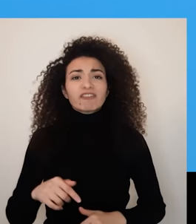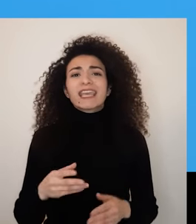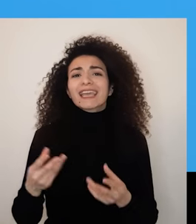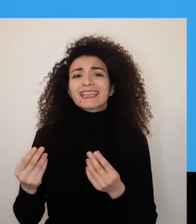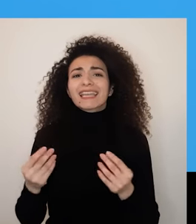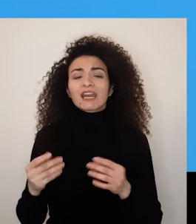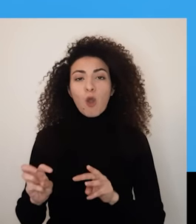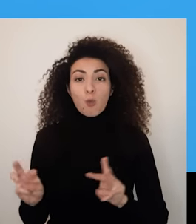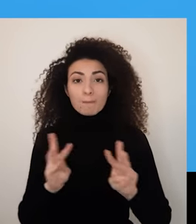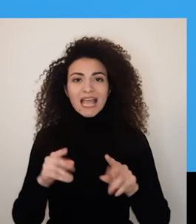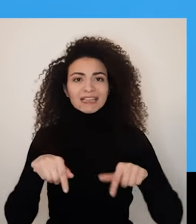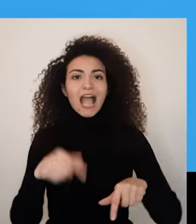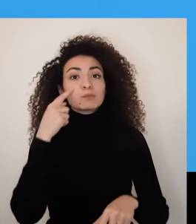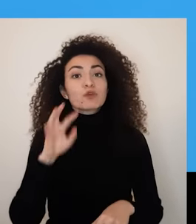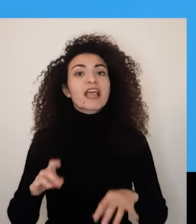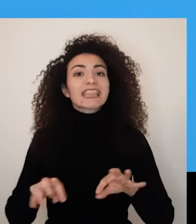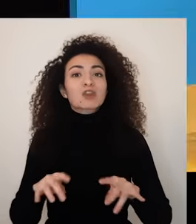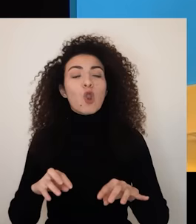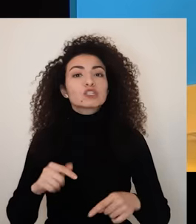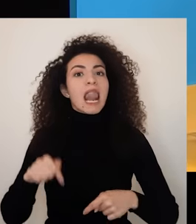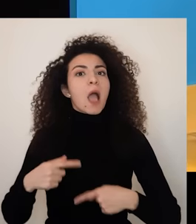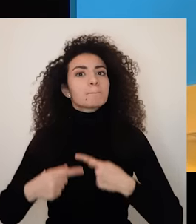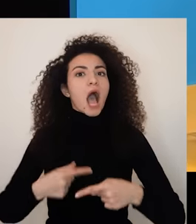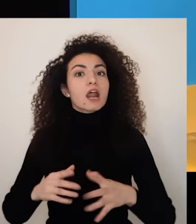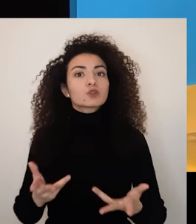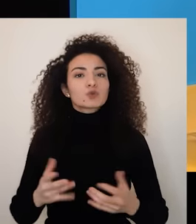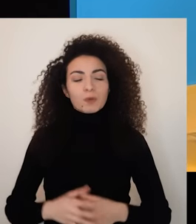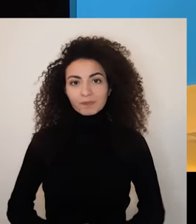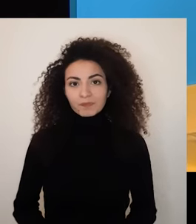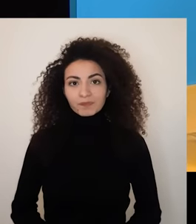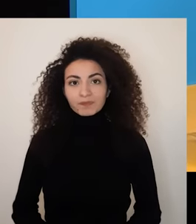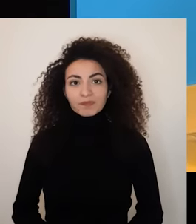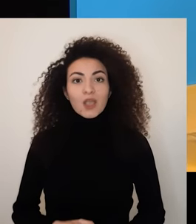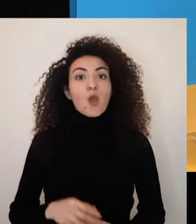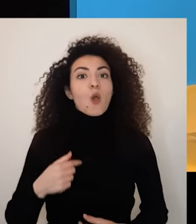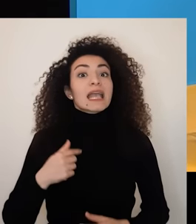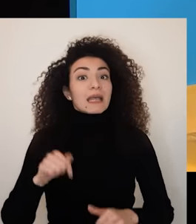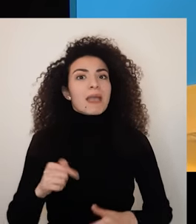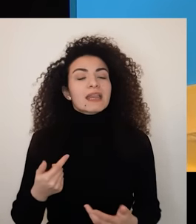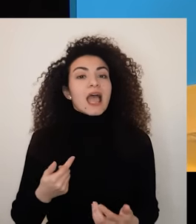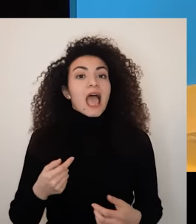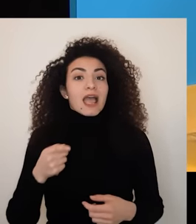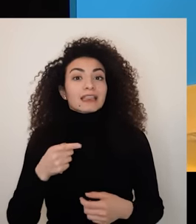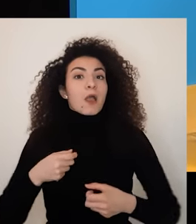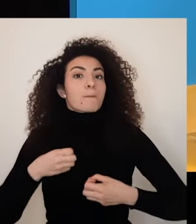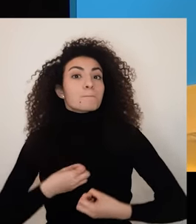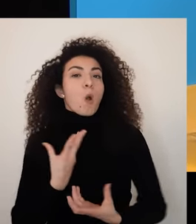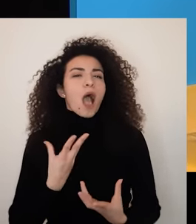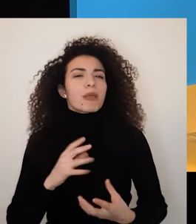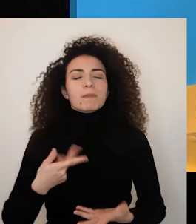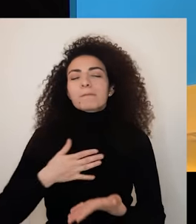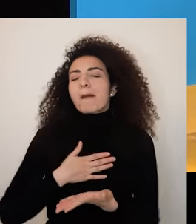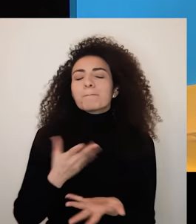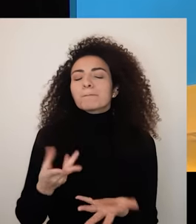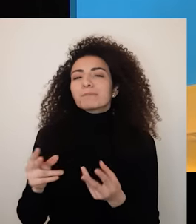ما يعرف بمهارات القرن الواحد والعشرون الاحتمامات أي النشاطات والاهتمامات اللي منحبة بشغف